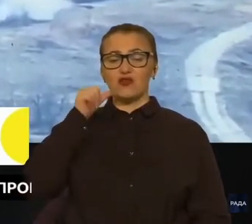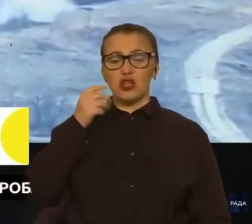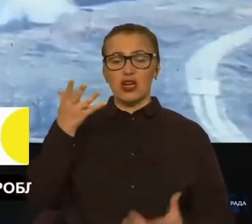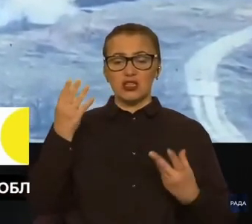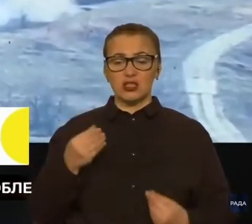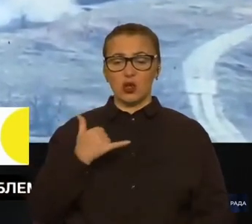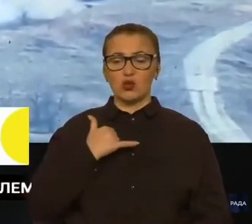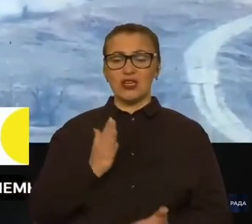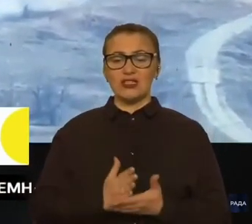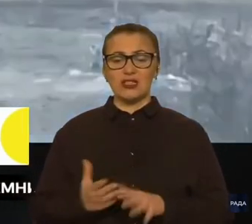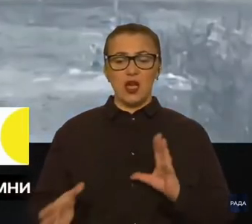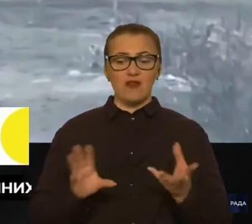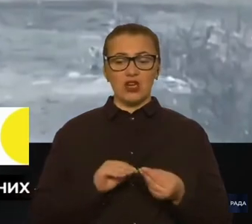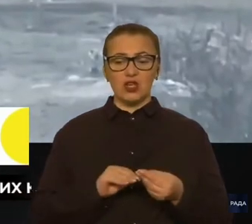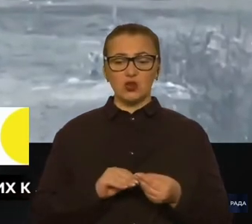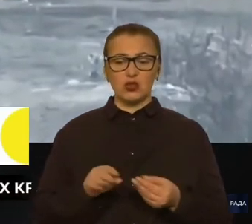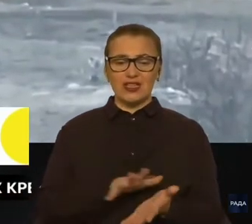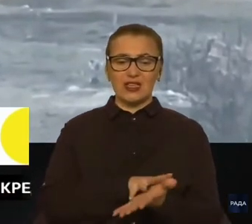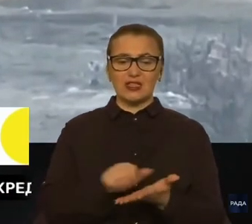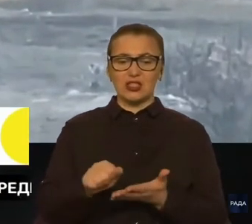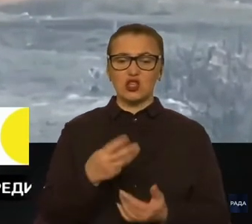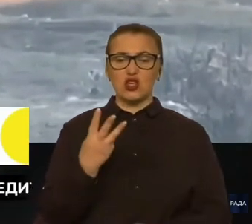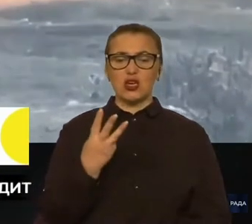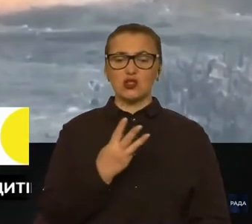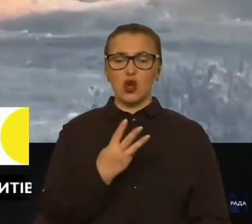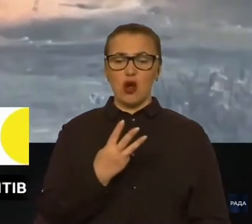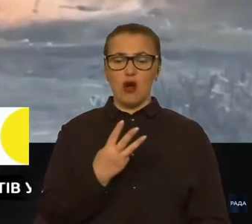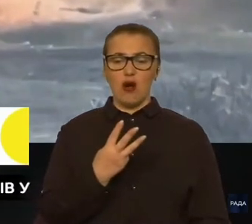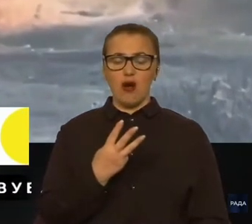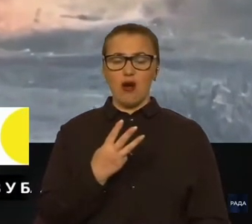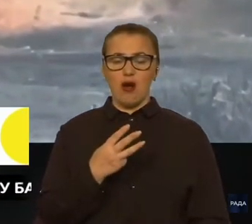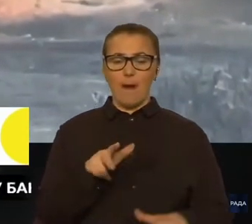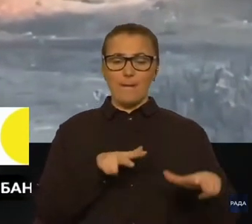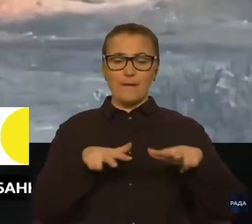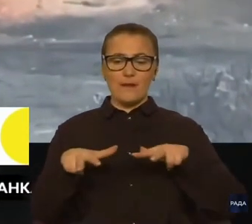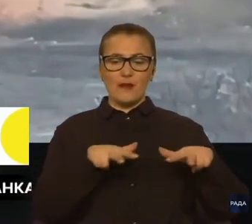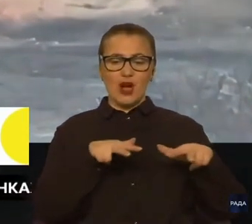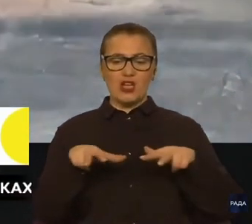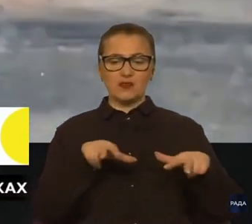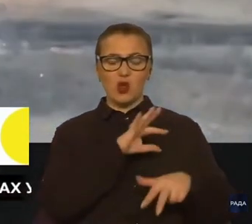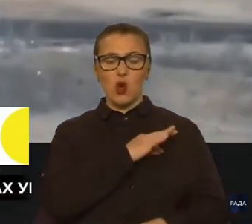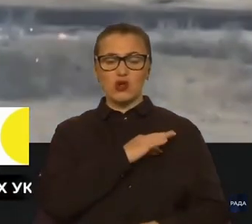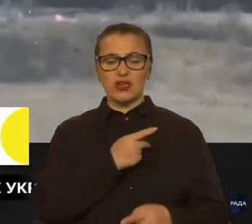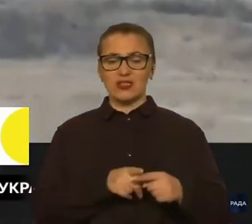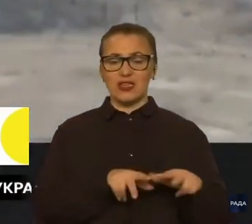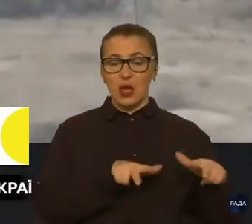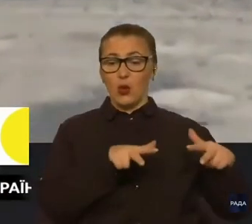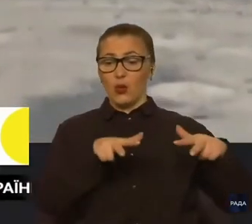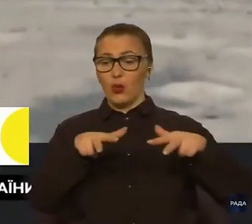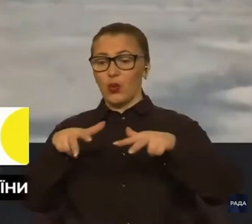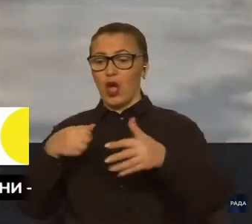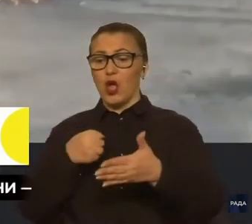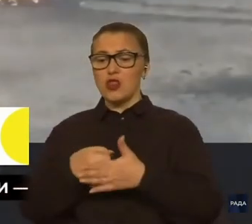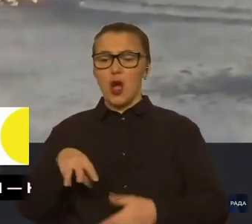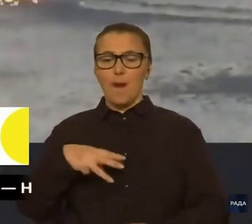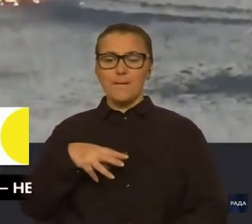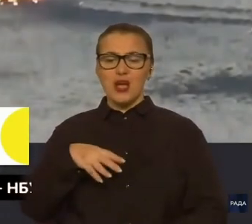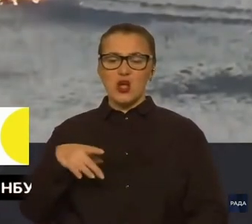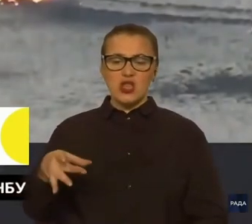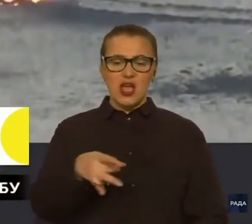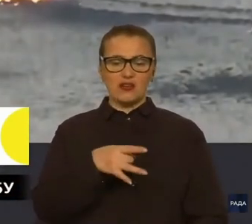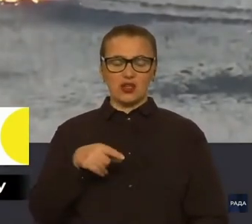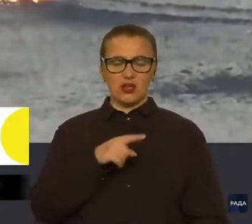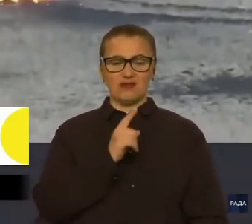нас є в результатах знищення трьох безпілотних розвідників, які долітають аж до Миколаївщини. Тобто вони